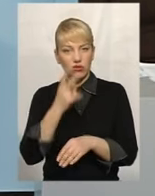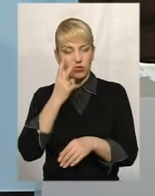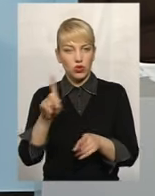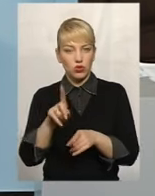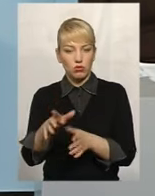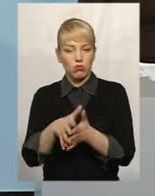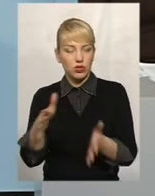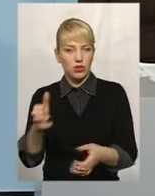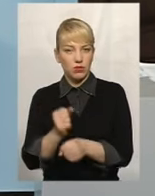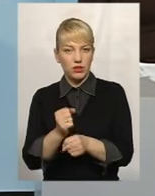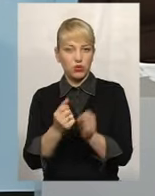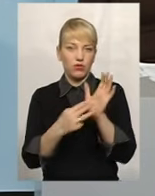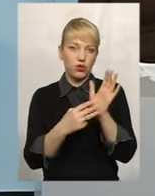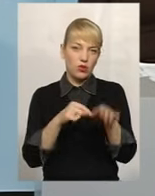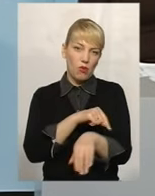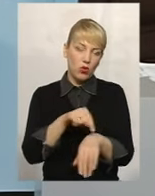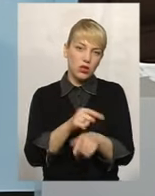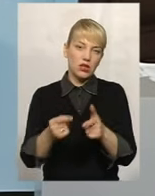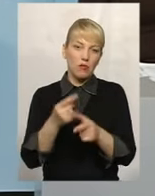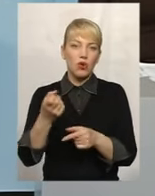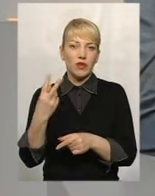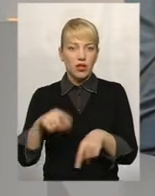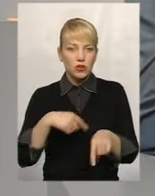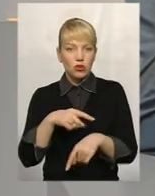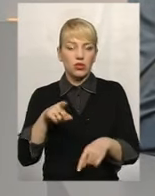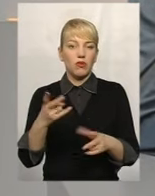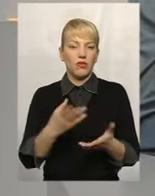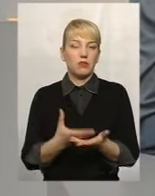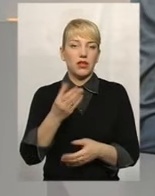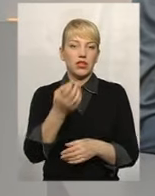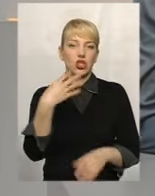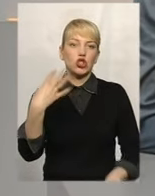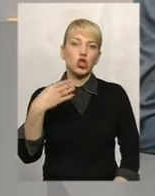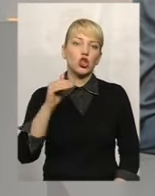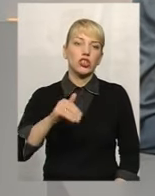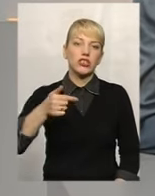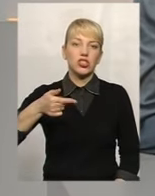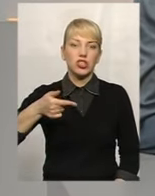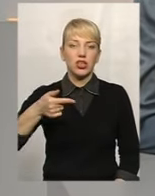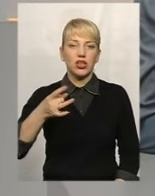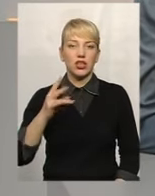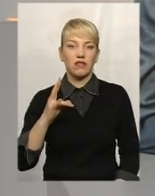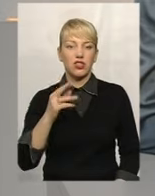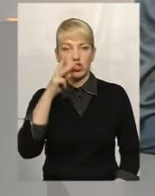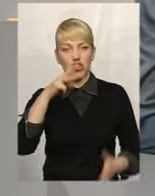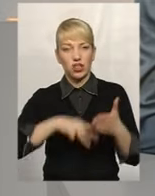ти маєш заплатити понад 40 тисяч гривень штрафу. Як реагують на такі нововведення